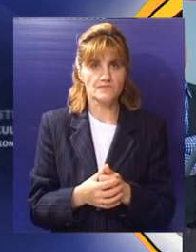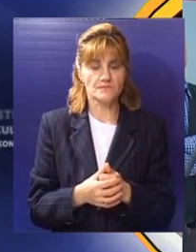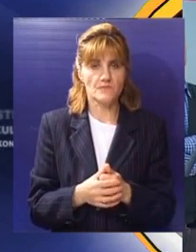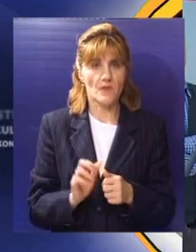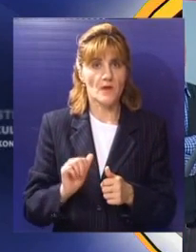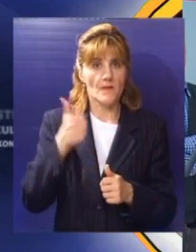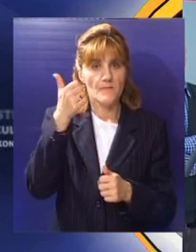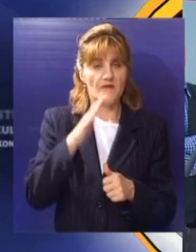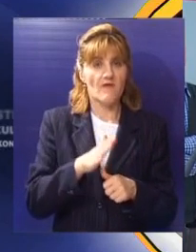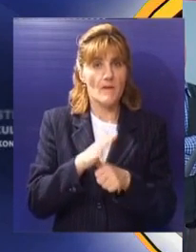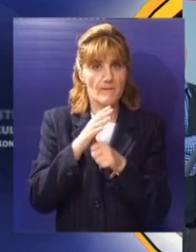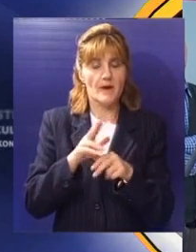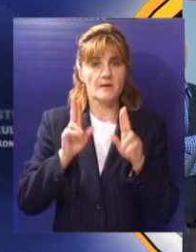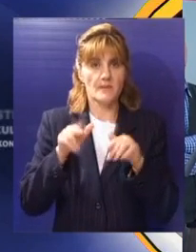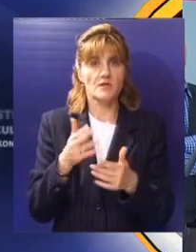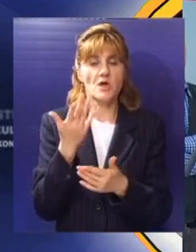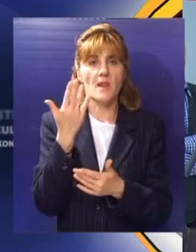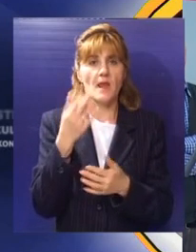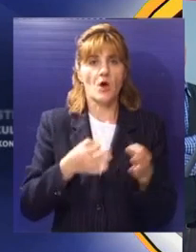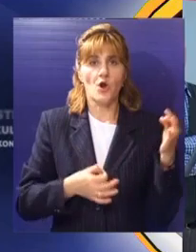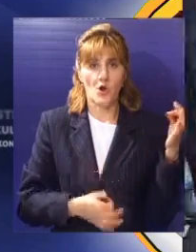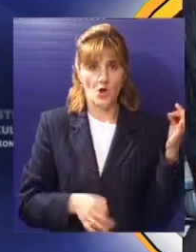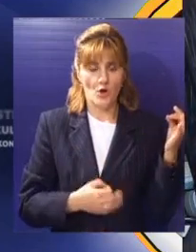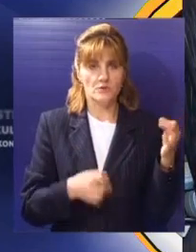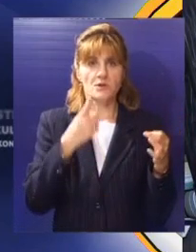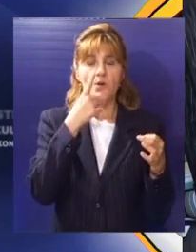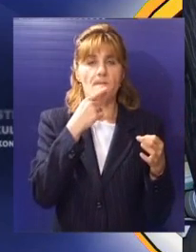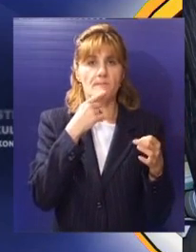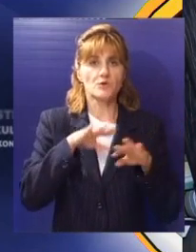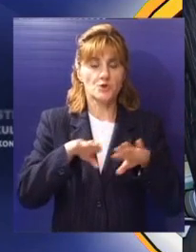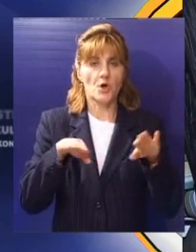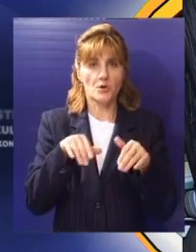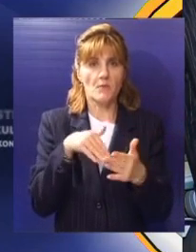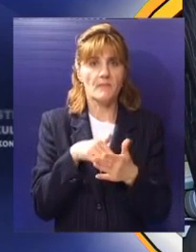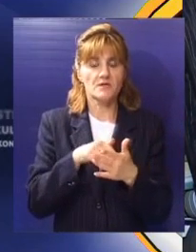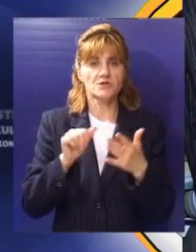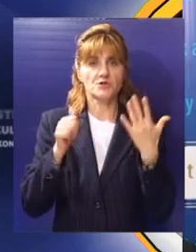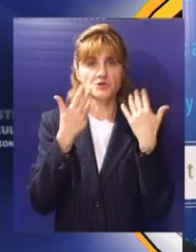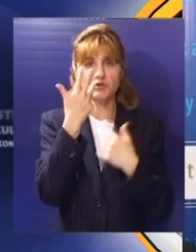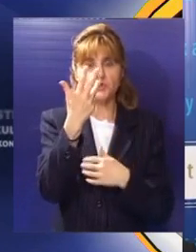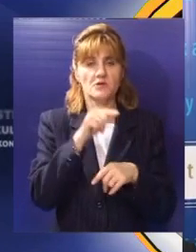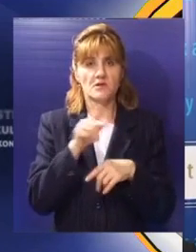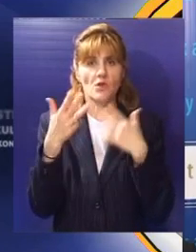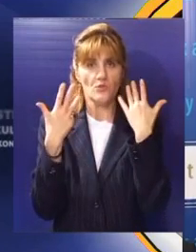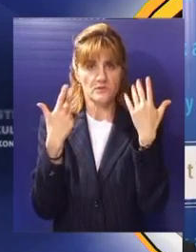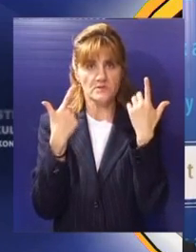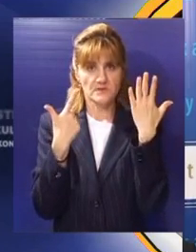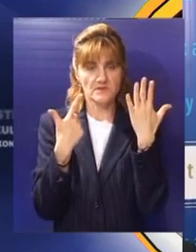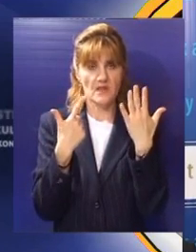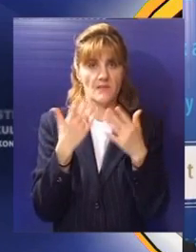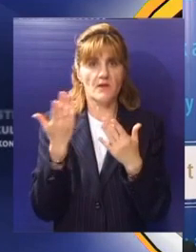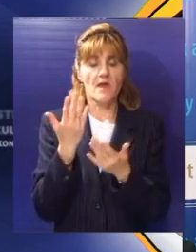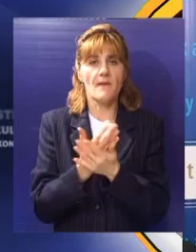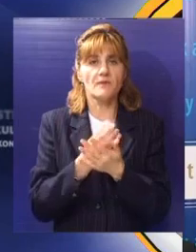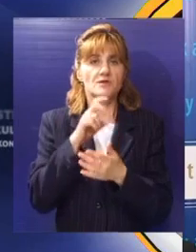punktovima. Prvog maja biće i nekoliko koncerata. Na Muškom štrandu će se održati koncert od 16 do 19 časova na kome će